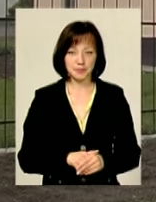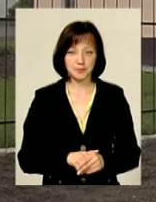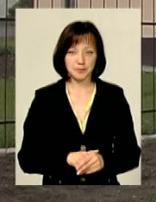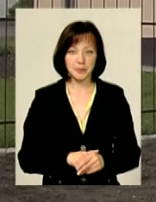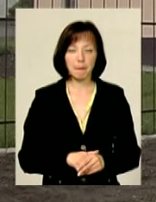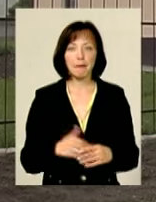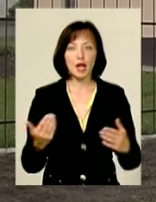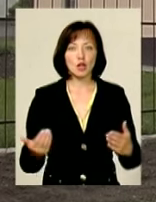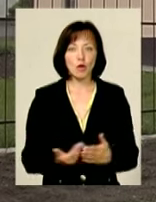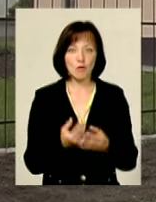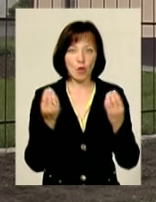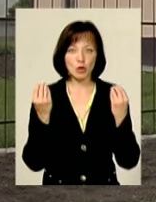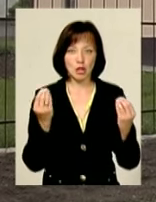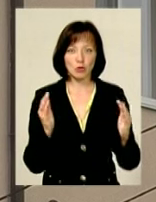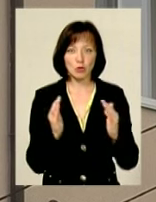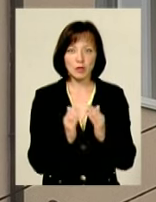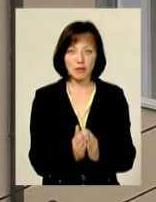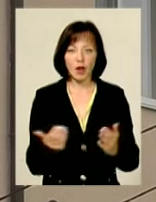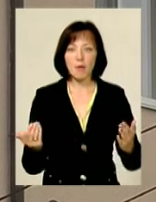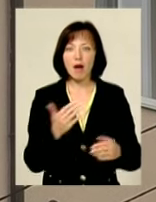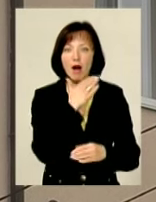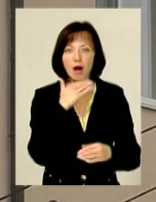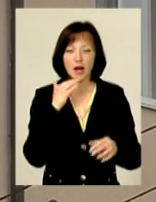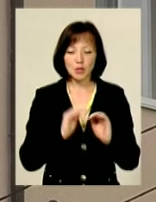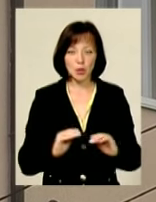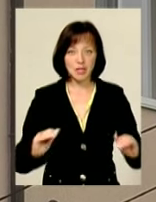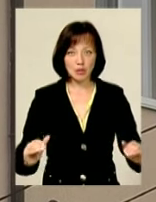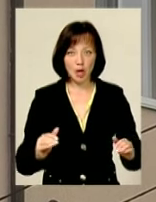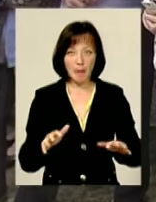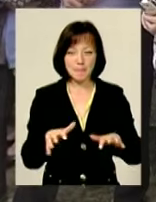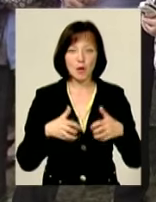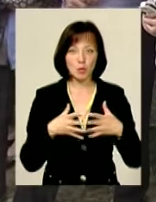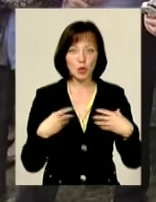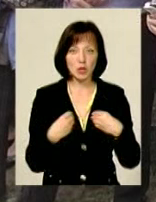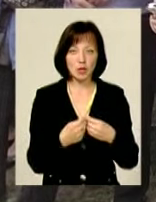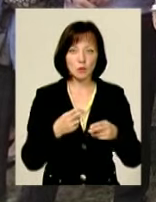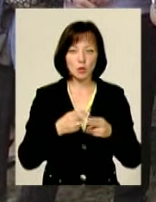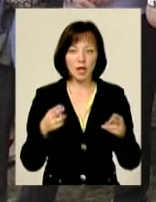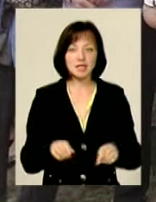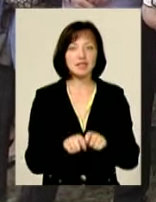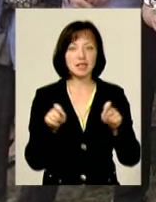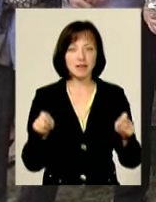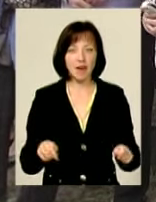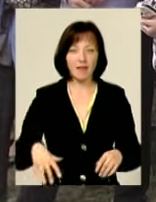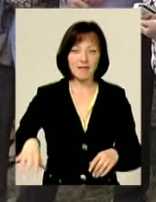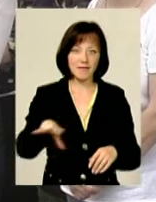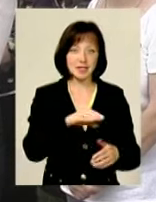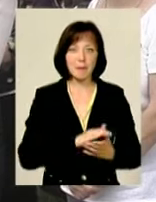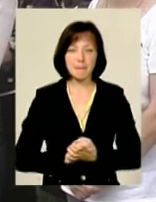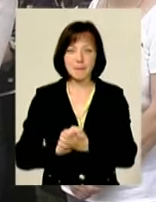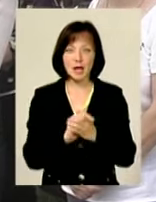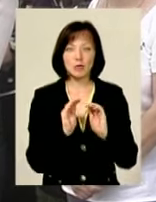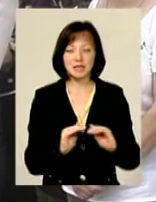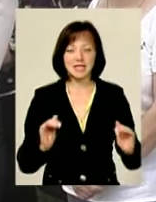Нову ошатну будівлю для багатодітної прийомної родини Кметюків у Дунаєвцях відкривали, як кажуть, всім миром. Діти